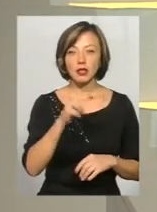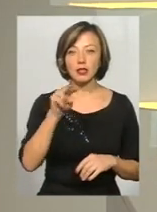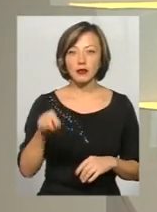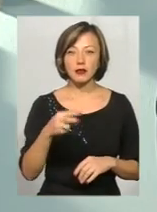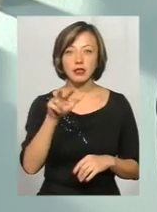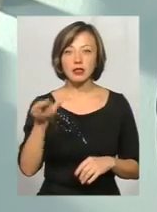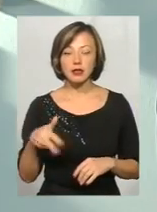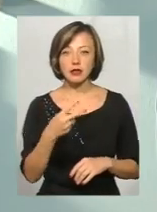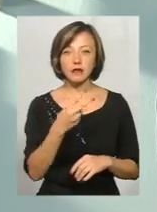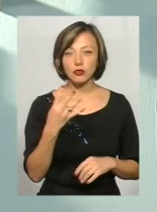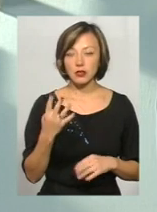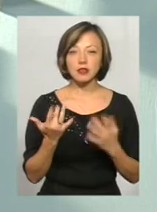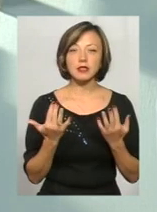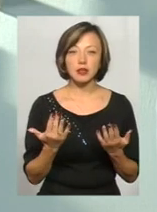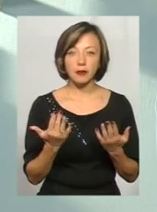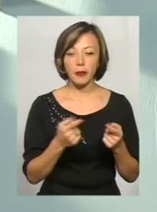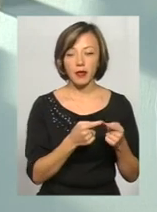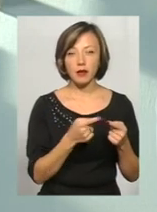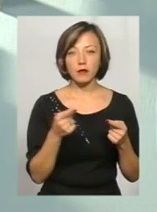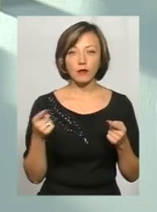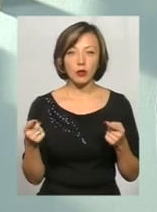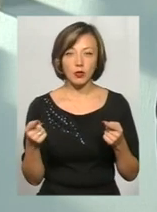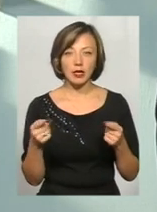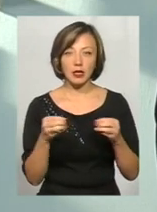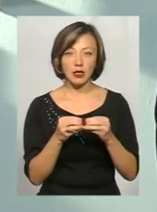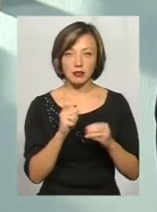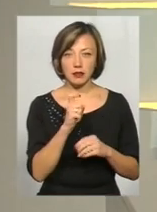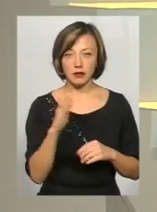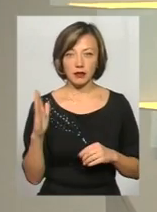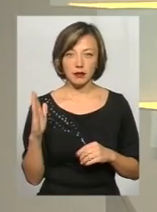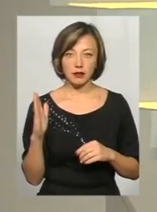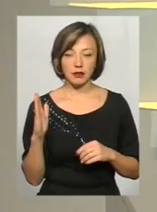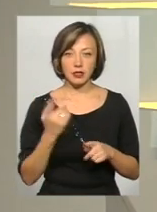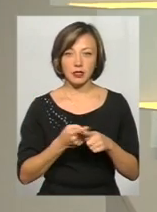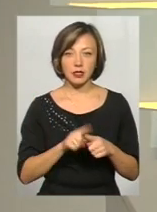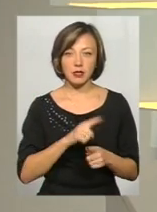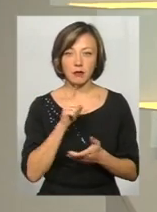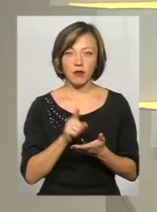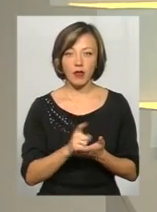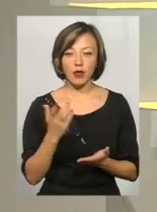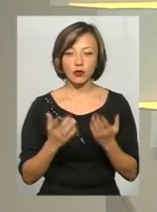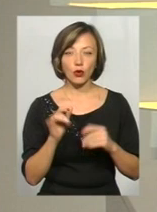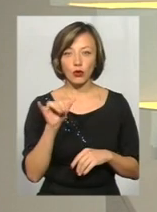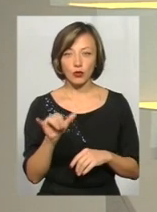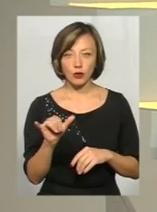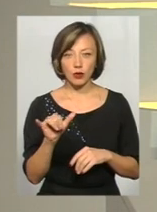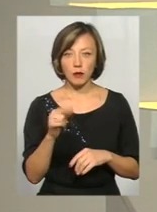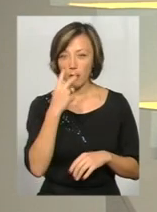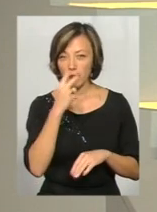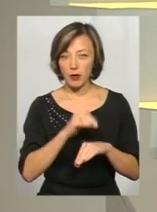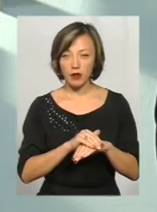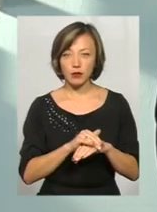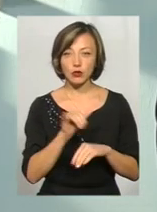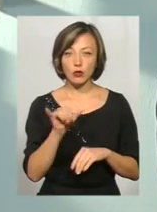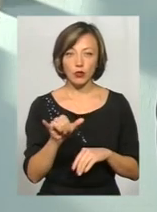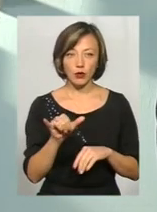Двадцять чотири? Два дні? На протязі десяти хвилин. Це він повинен, якщо в нього, він помітив, що в нього